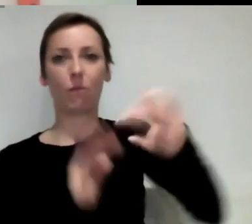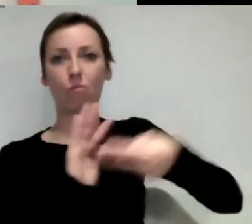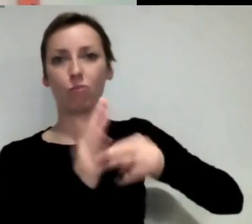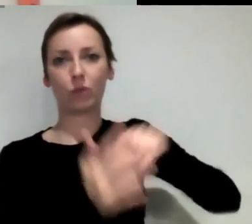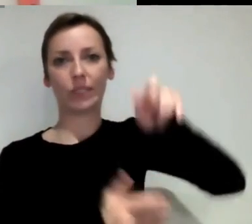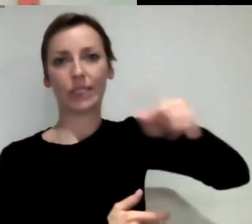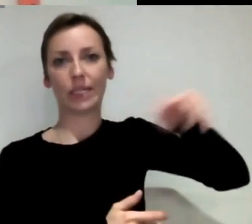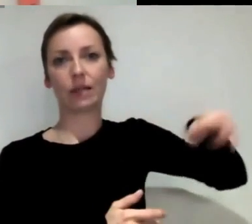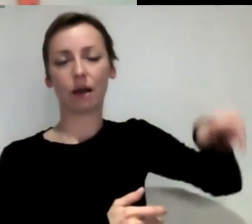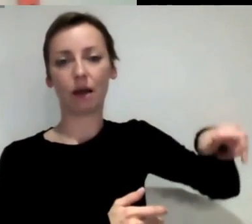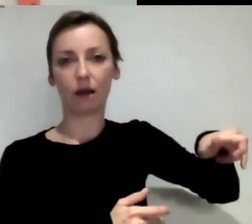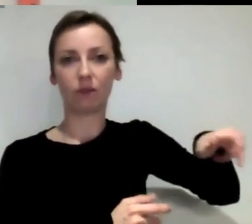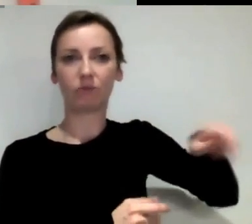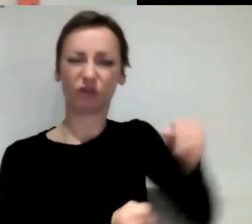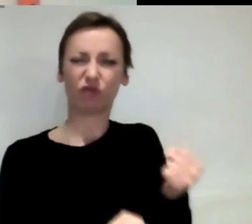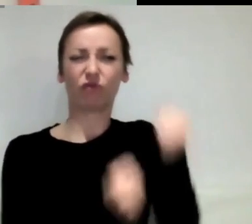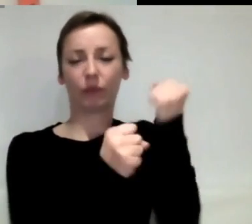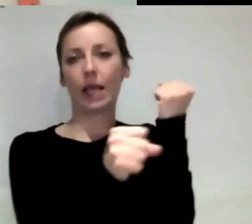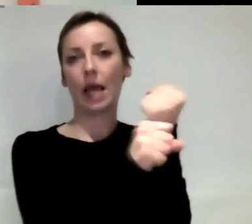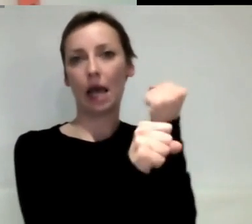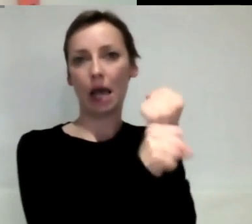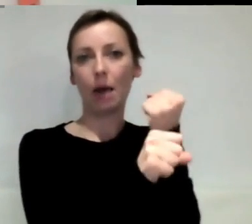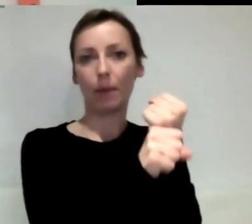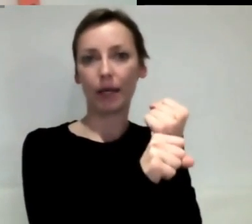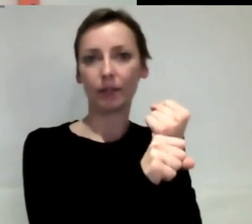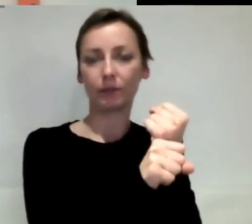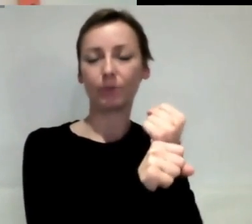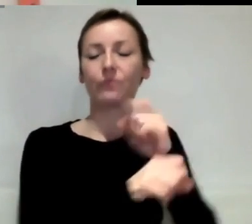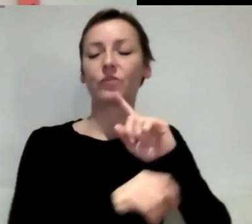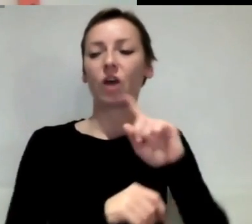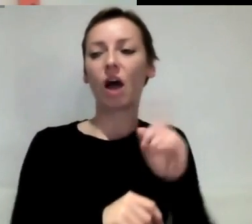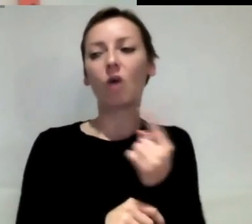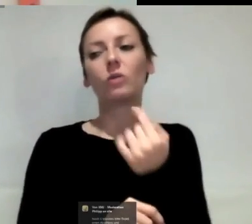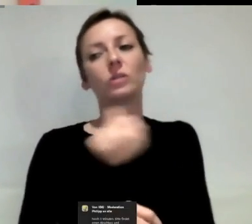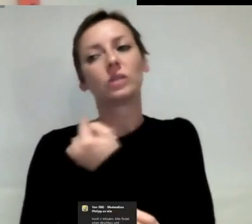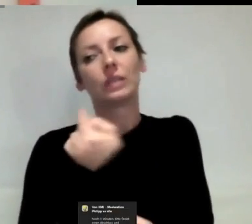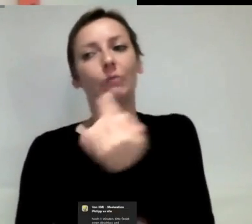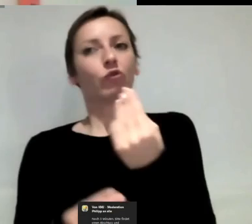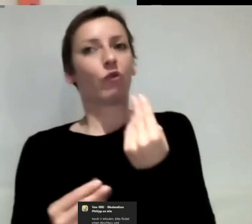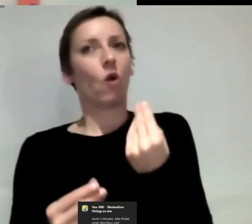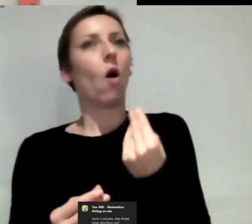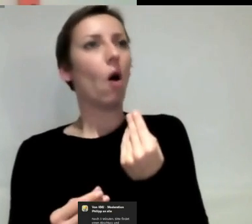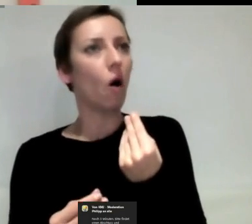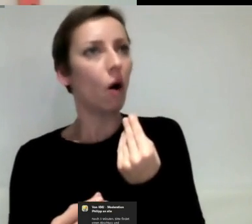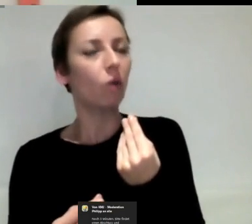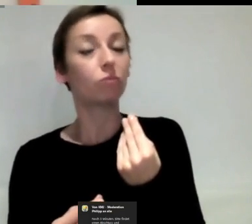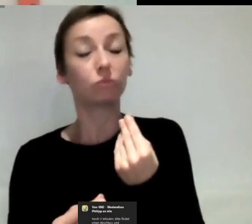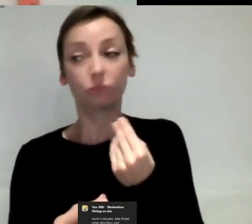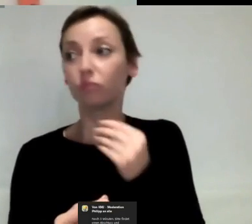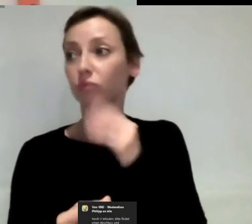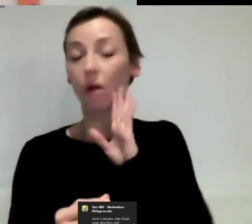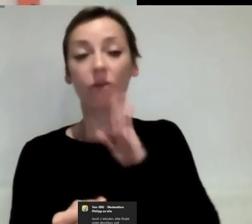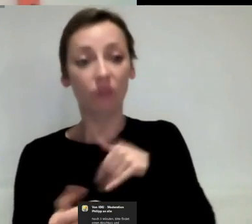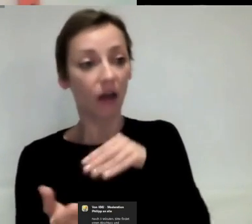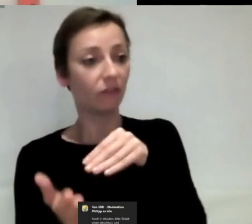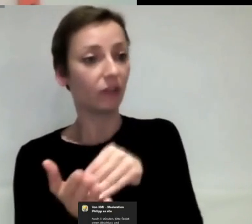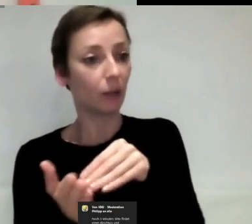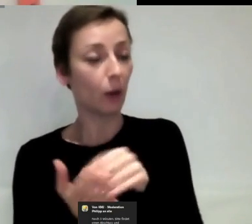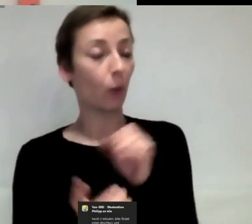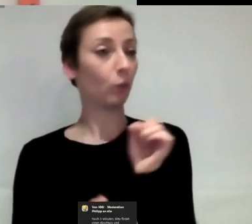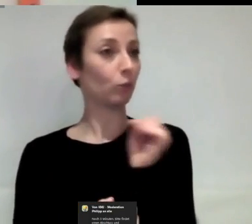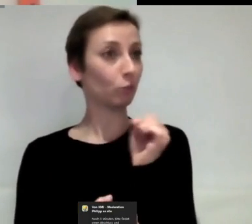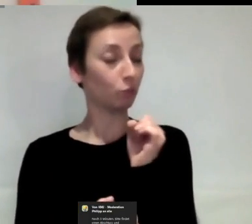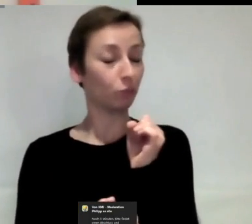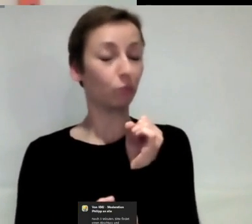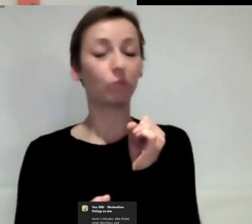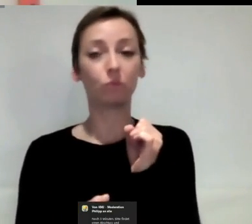Und die fühlen sich wahnsinnig gewertschätzt in dem, dass sie daran beteiligt werden sollen. Aber ich glaube, das